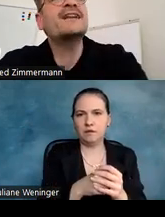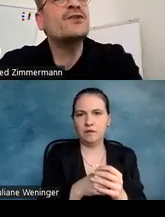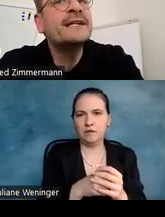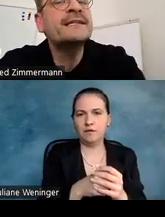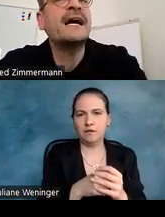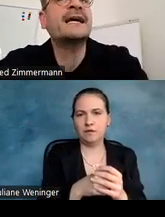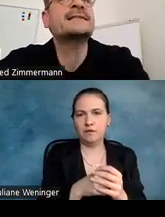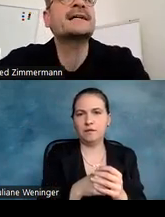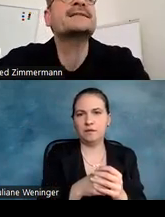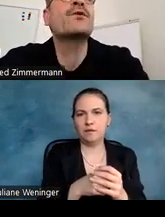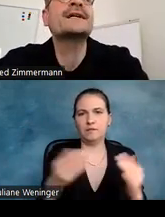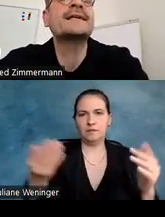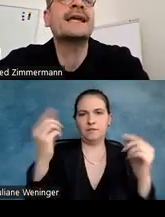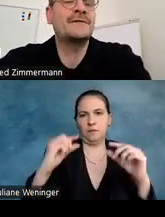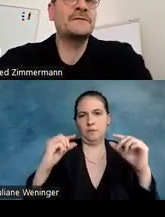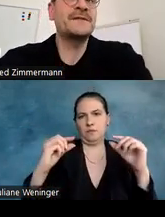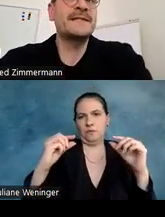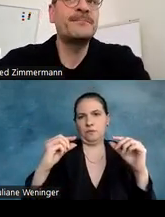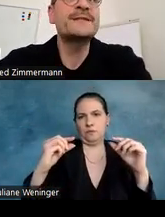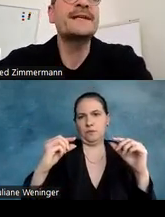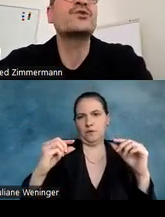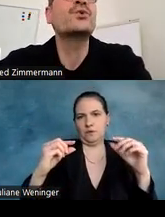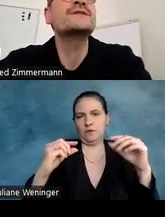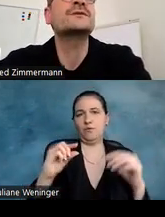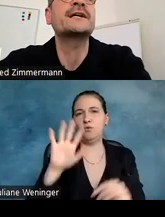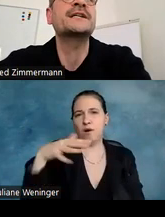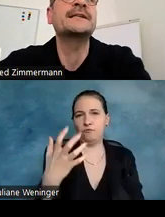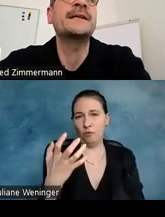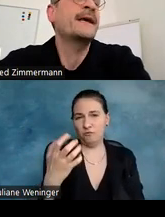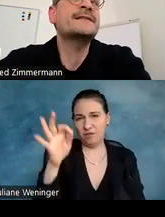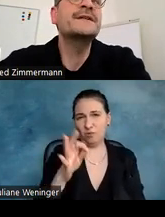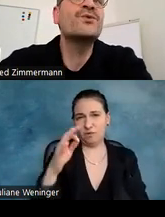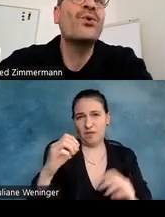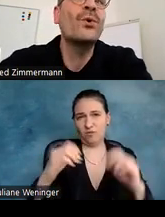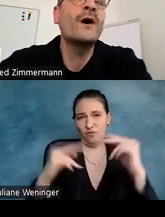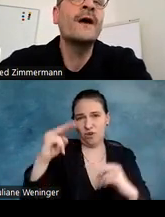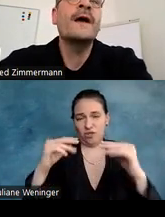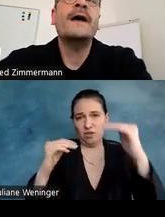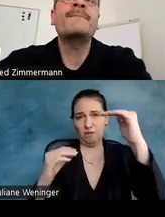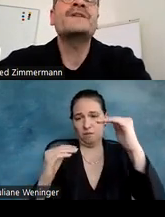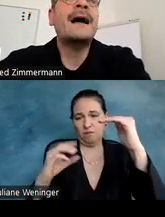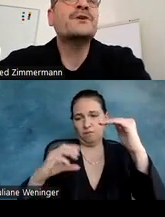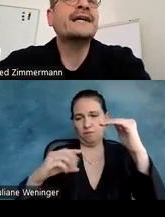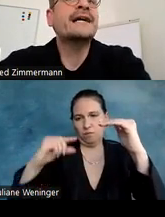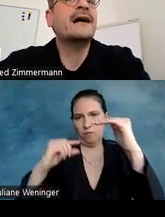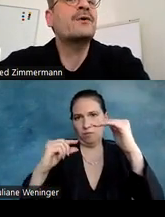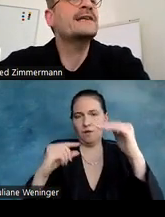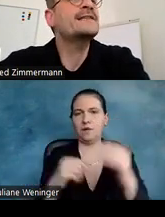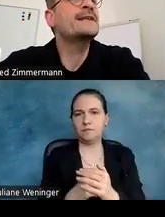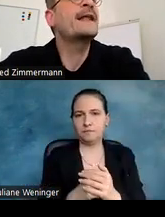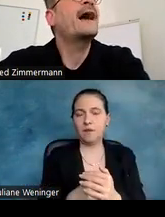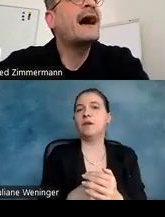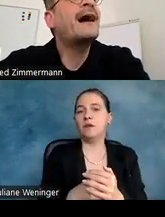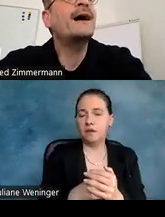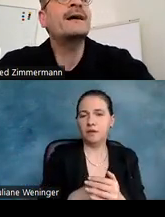Unterzeile deutlich kleiner ist als die Oberzeile. 50 Prozent Größenunterschied ist viel zu hoch. Die Farbkontraste hauen